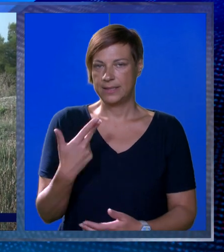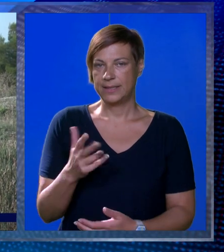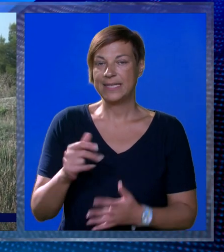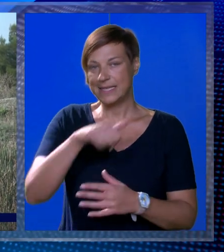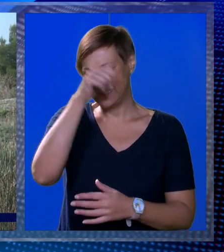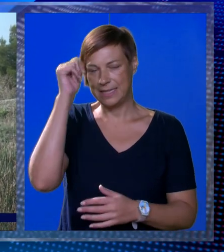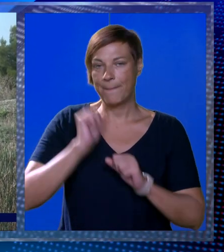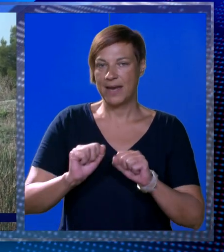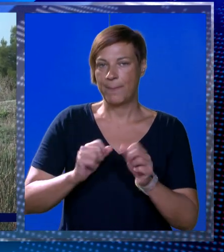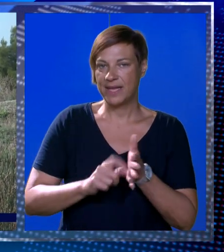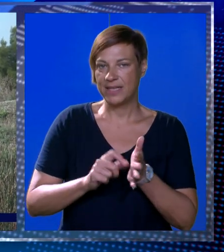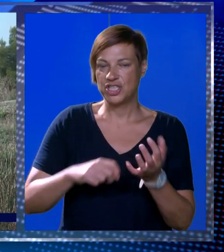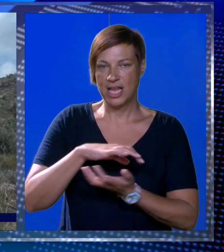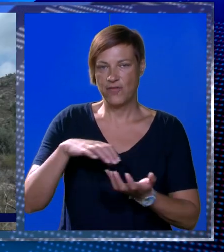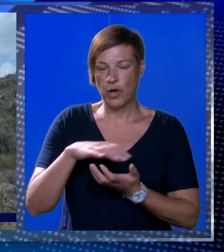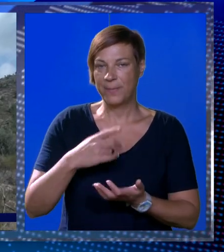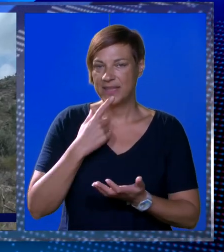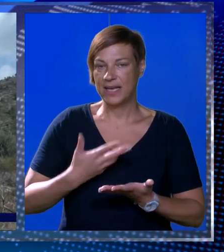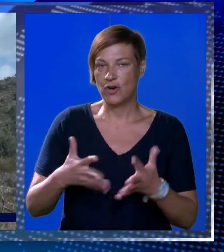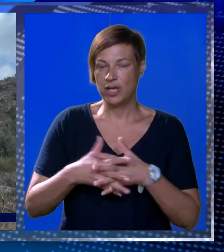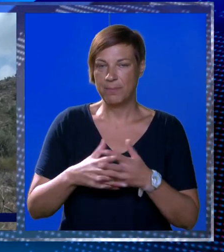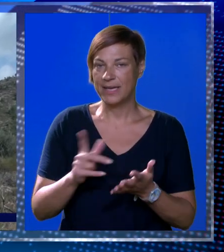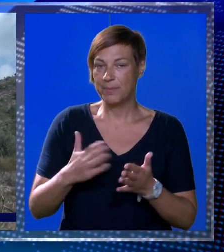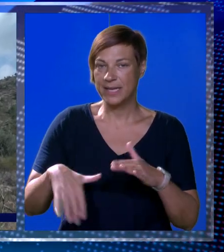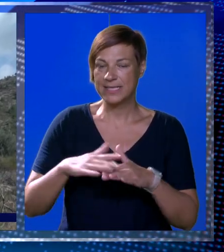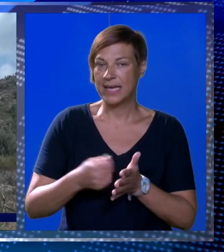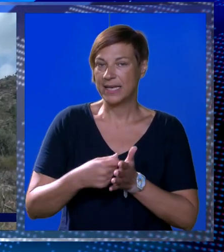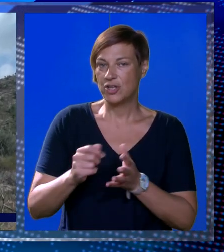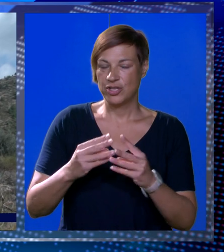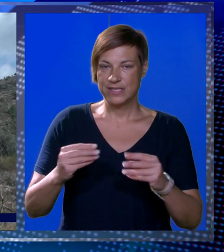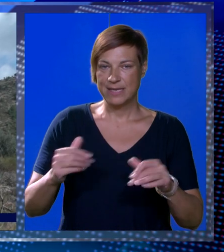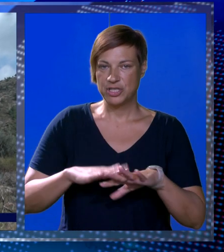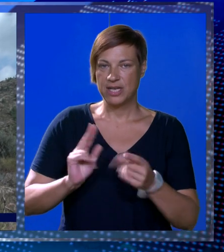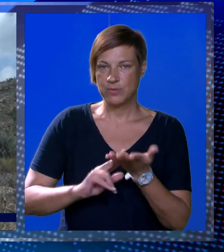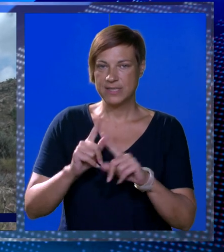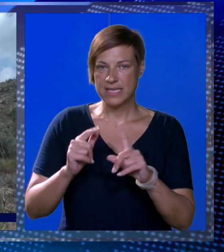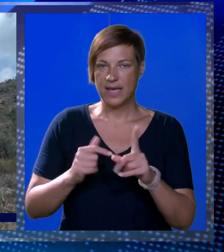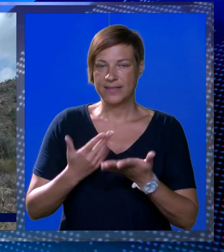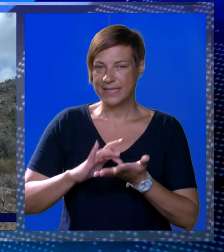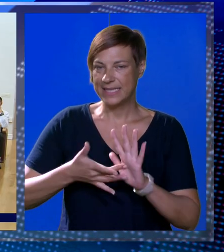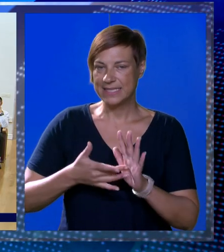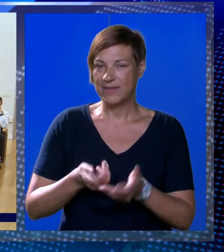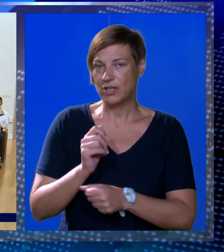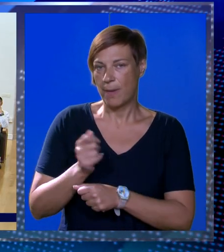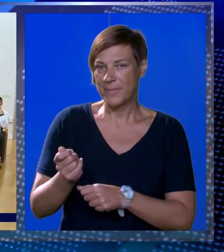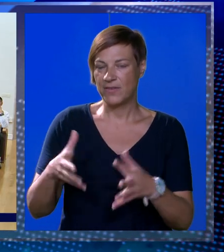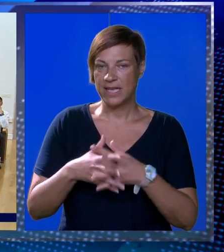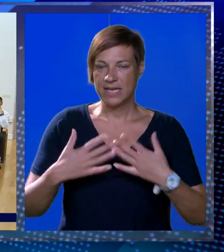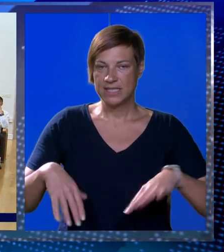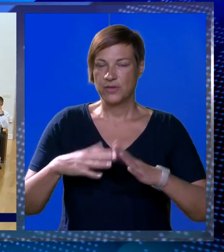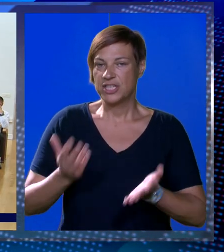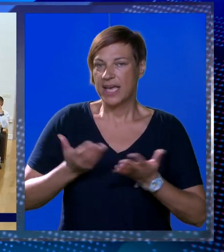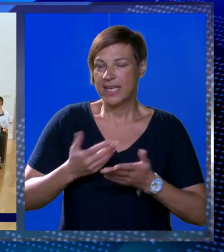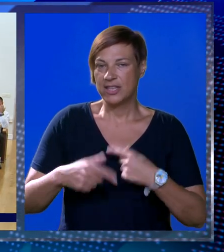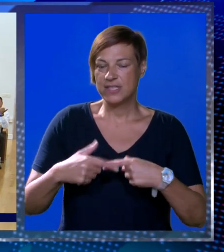Trideset je imena branitelja i članova njihovih obiteri kojima je grad bez naknade dodjelio zemljište nanoncijati. Sve to amenovalo gradsko